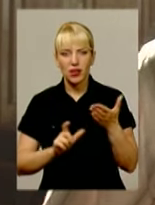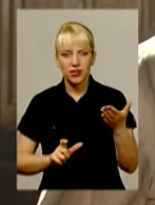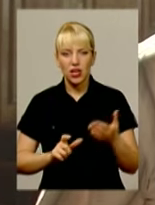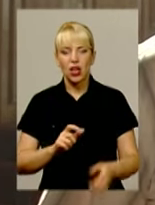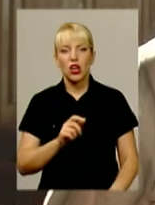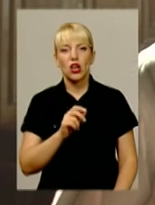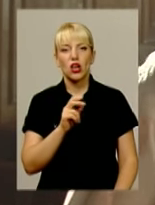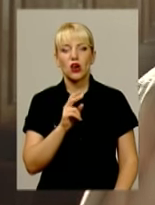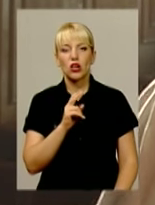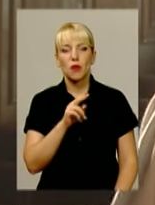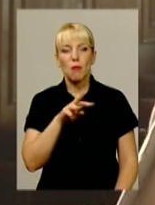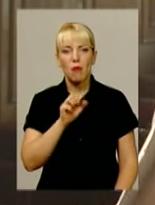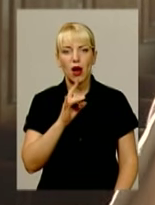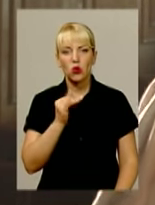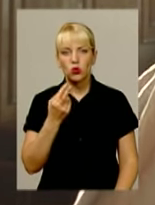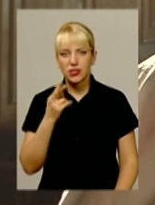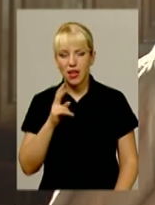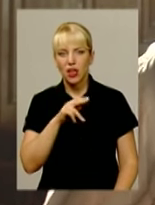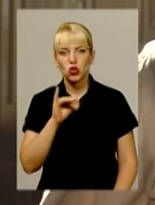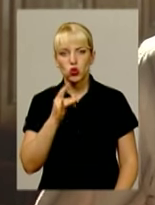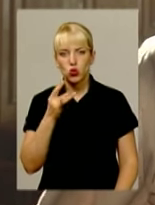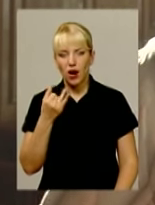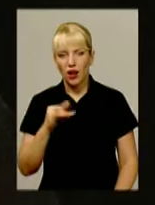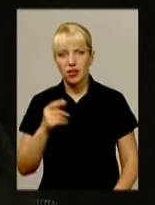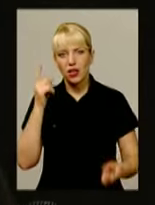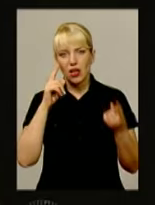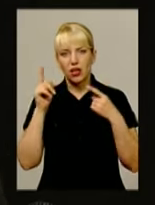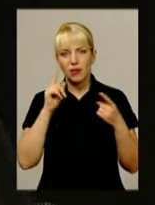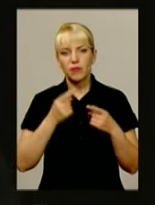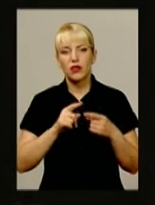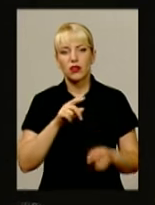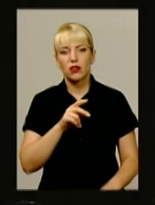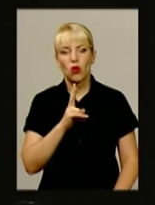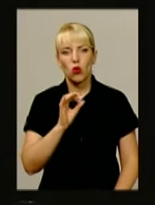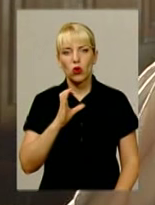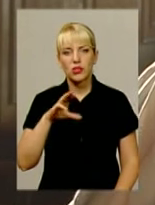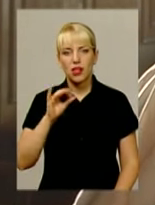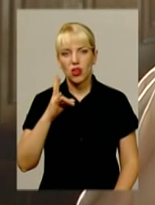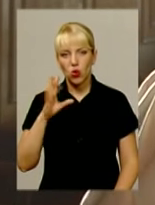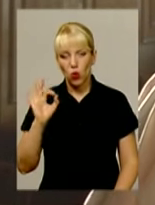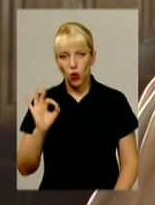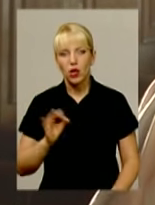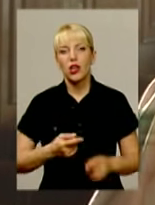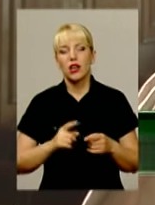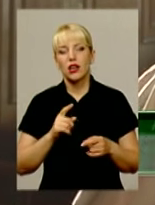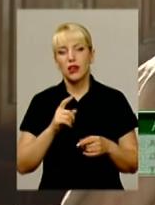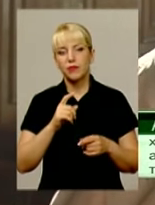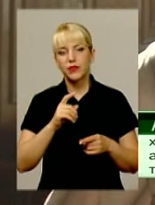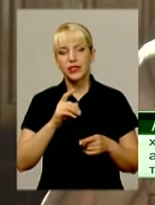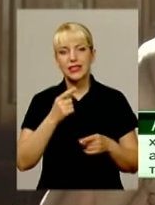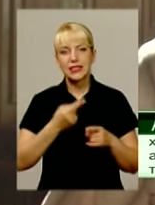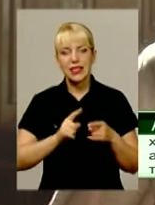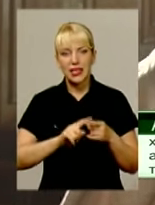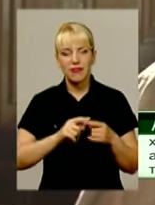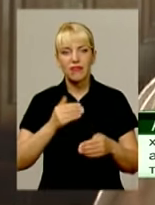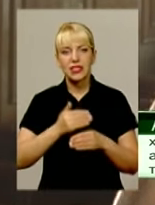«Маруся Чурай – це надзвичайно цікаво. Тим більше, знається, моя така давня мрія і нереалізований план.